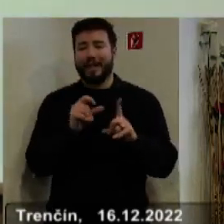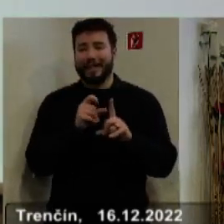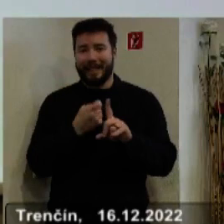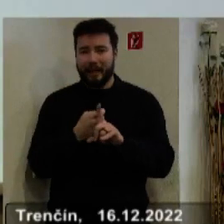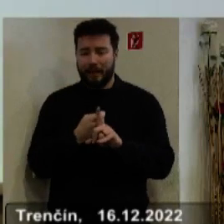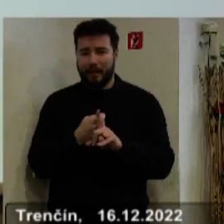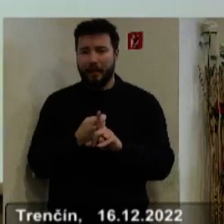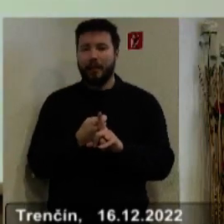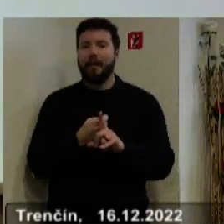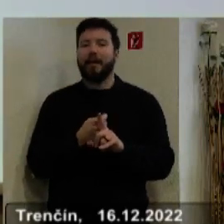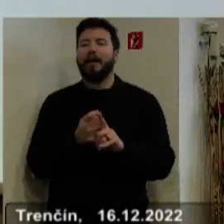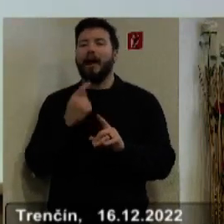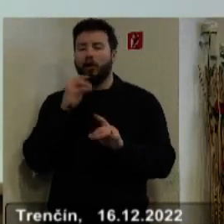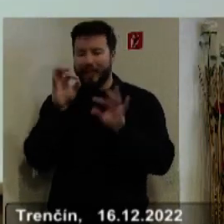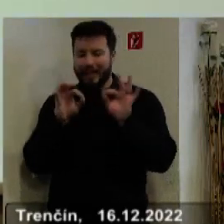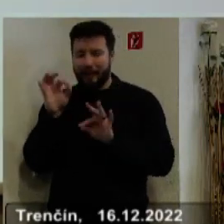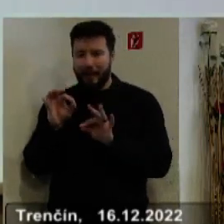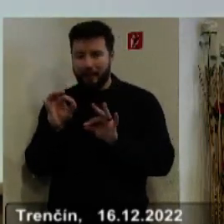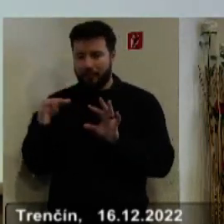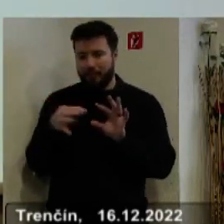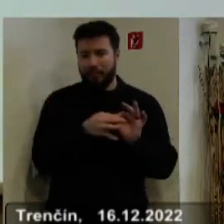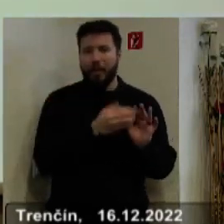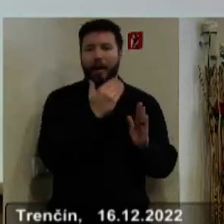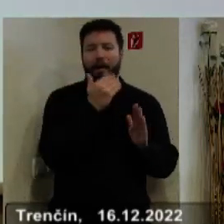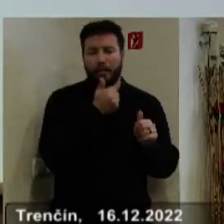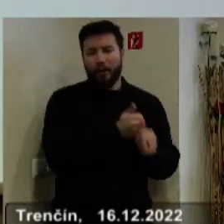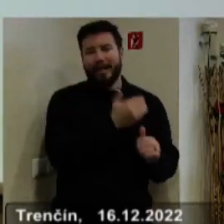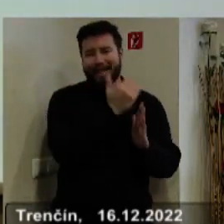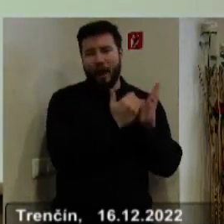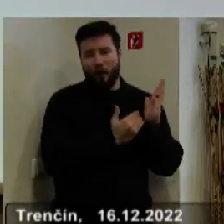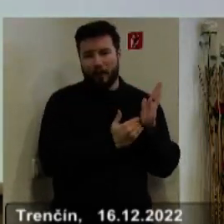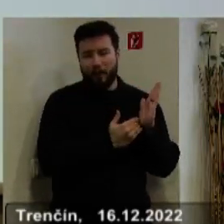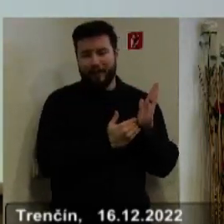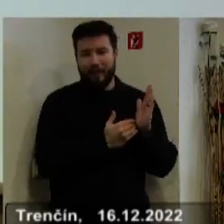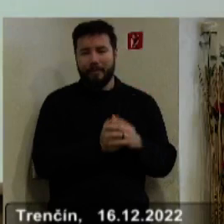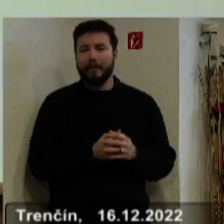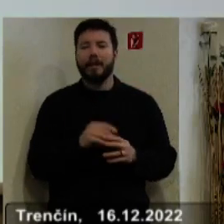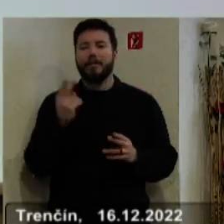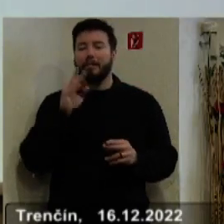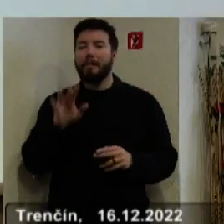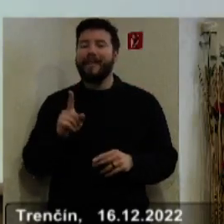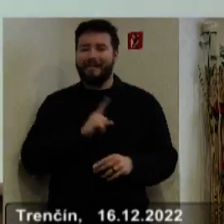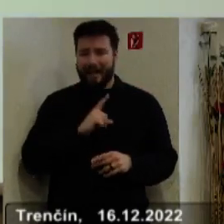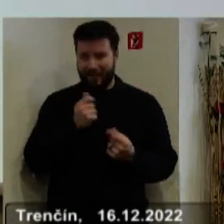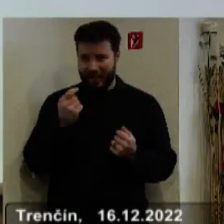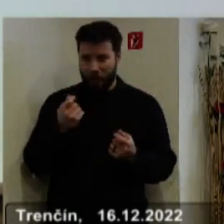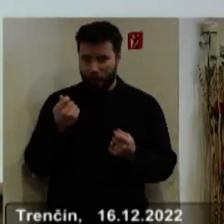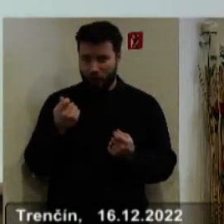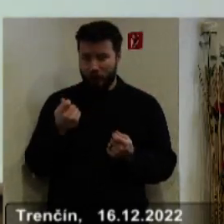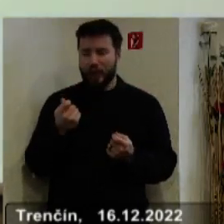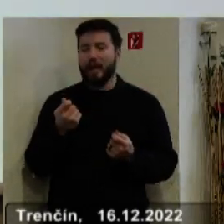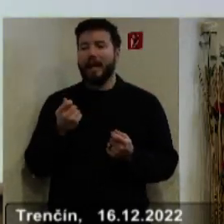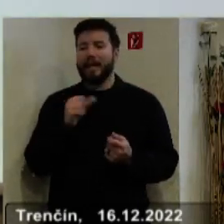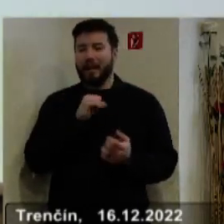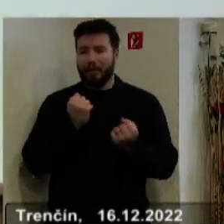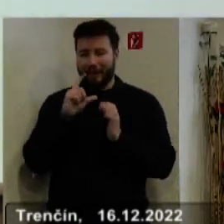zostavený v súľade s platnými legislatívnymi predpismy, obsahuje vlastné finančné prostriedky samozprávneho kraja, ktorými sa